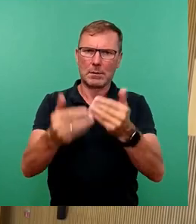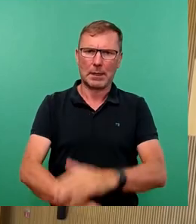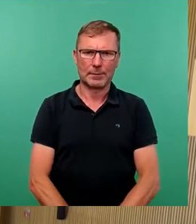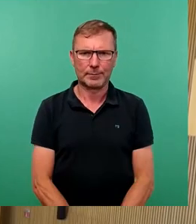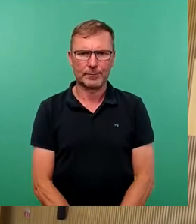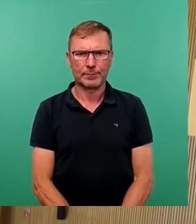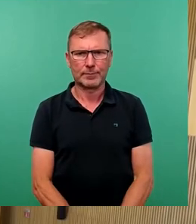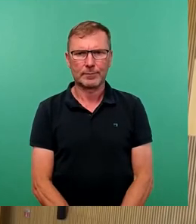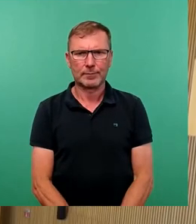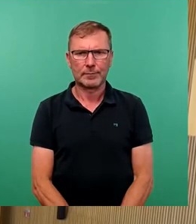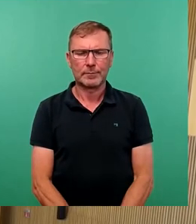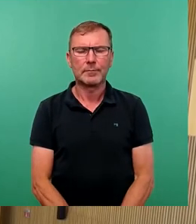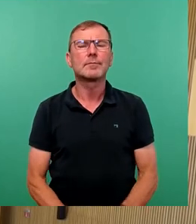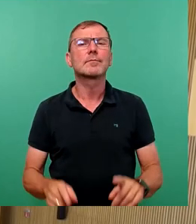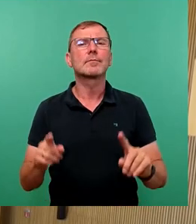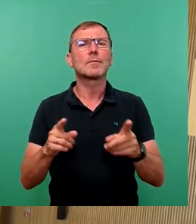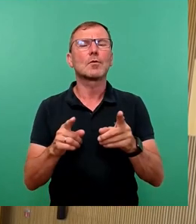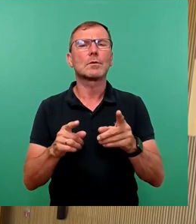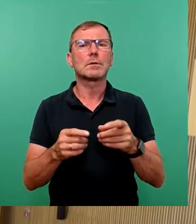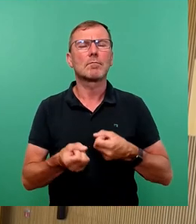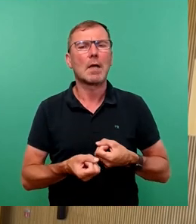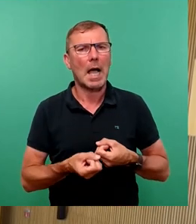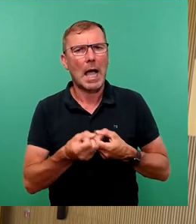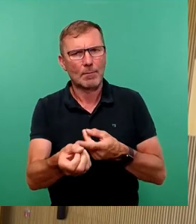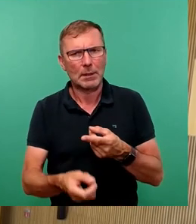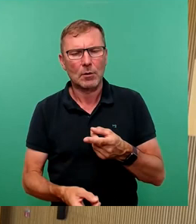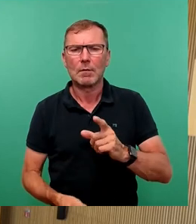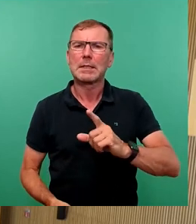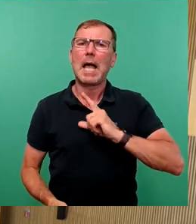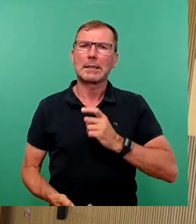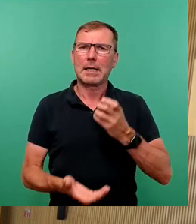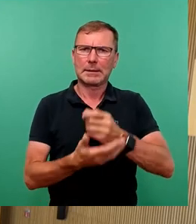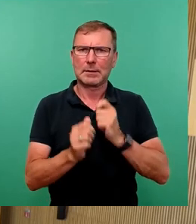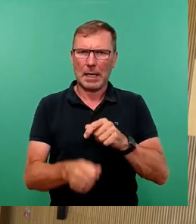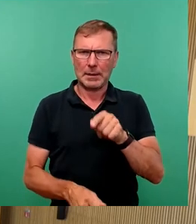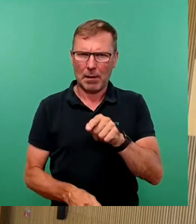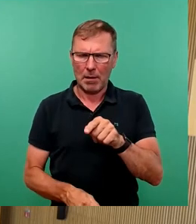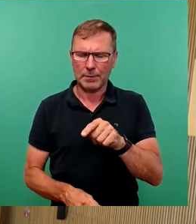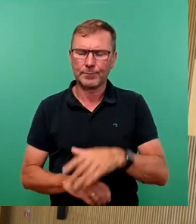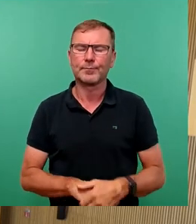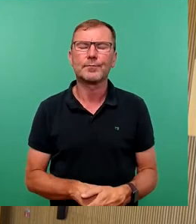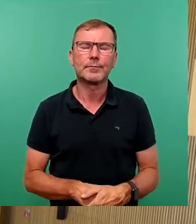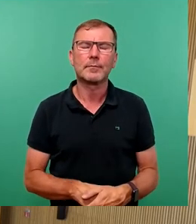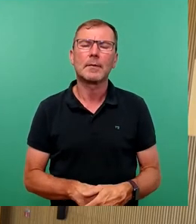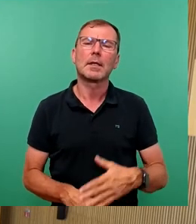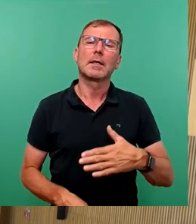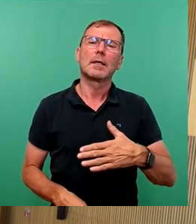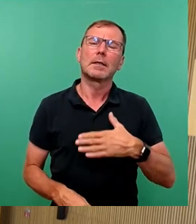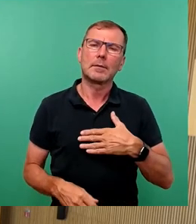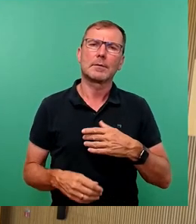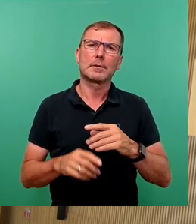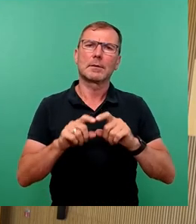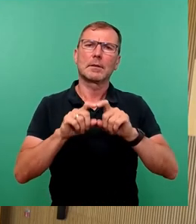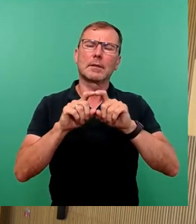So, vielleicht nur kurz zur Einbringung des eigenen Ersetzungsantrags. Ich habe das ja in der Behandlung des